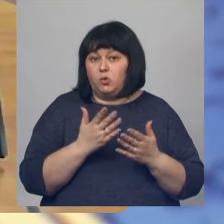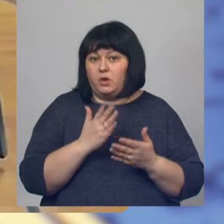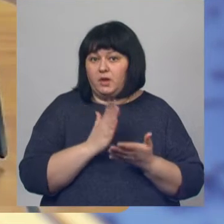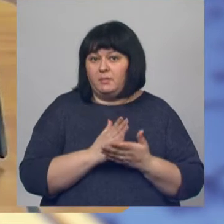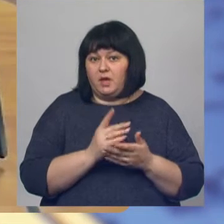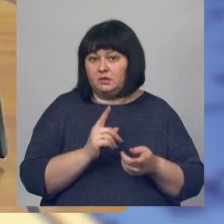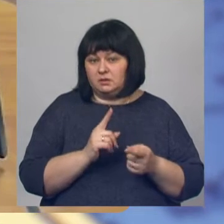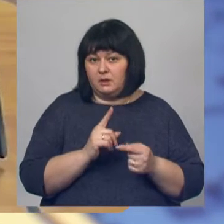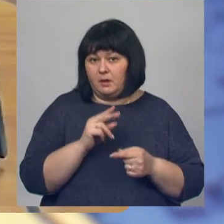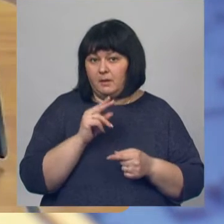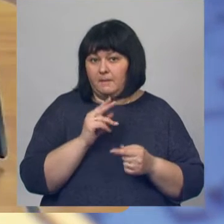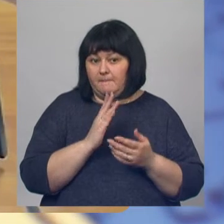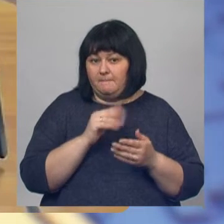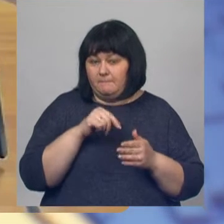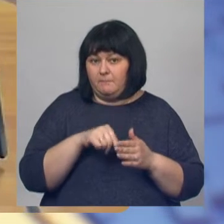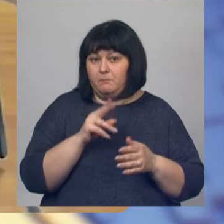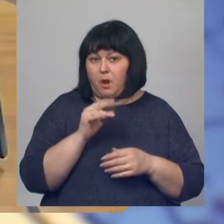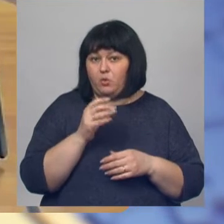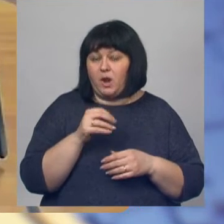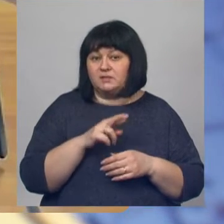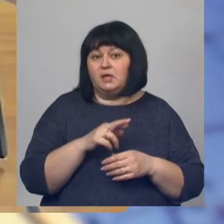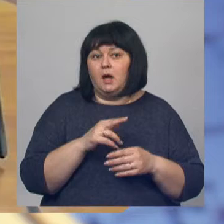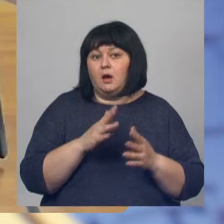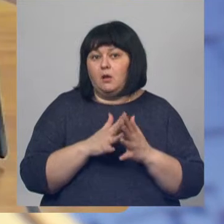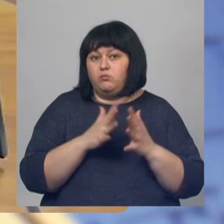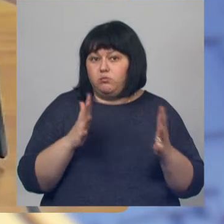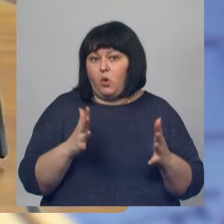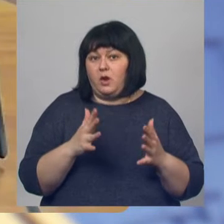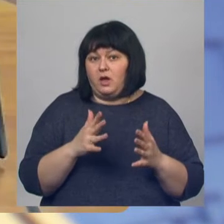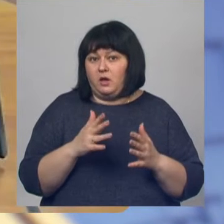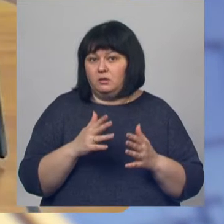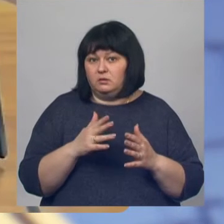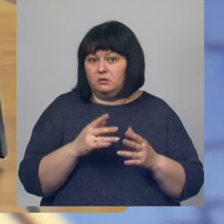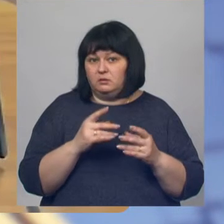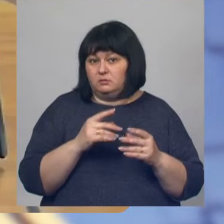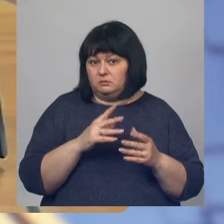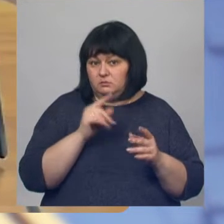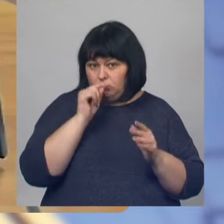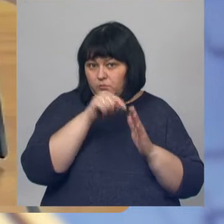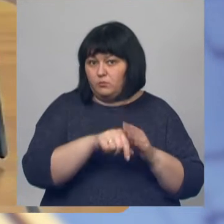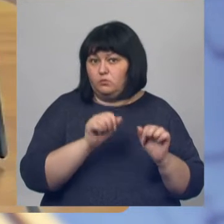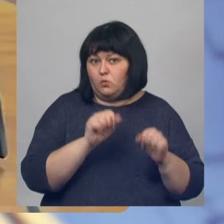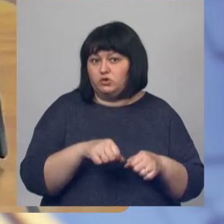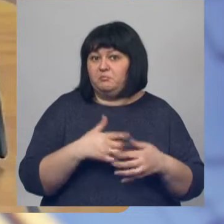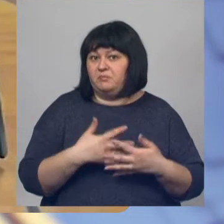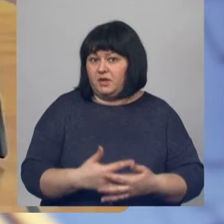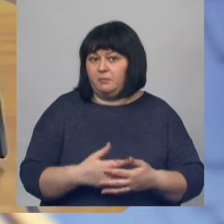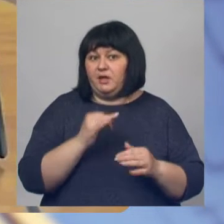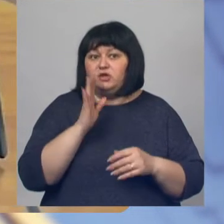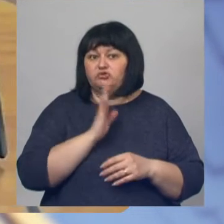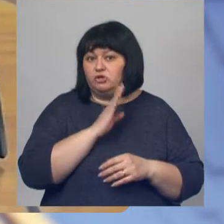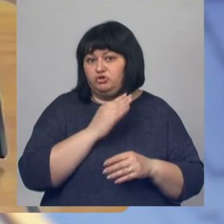присутствует, он более тропен к беременным. И они гораздо тяжелее болеют.